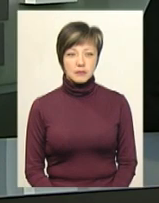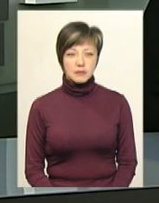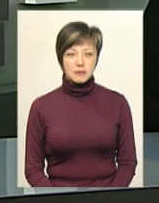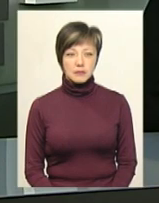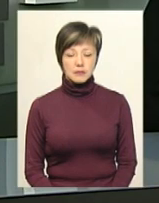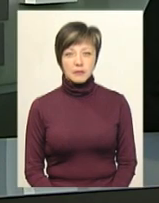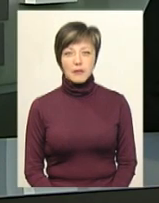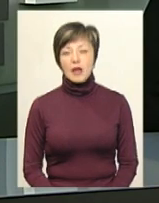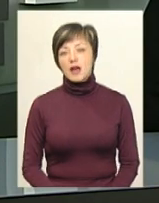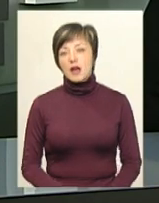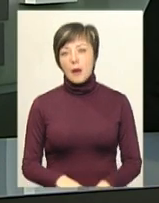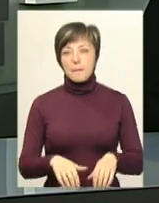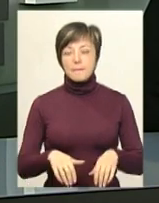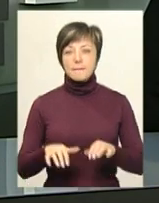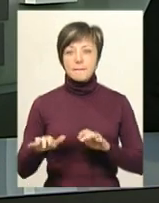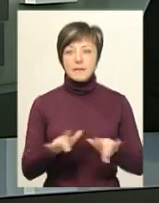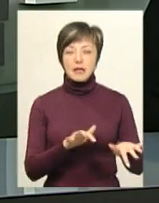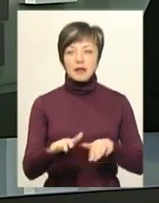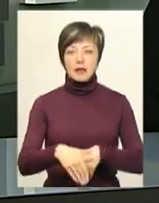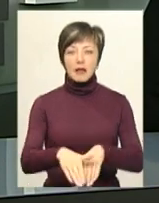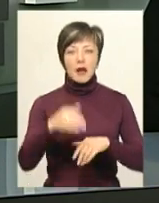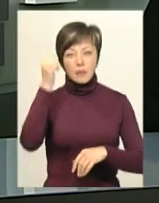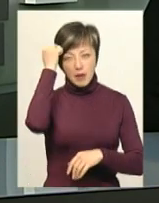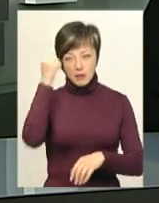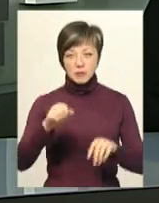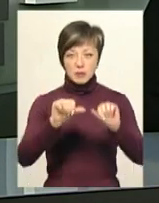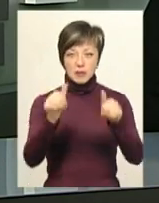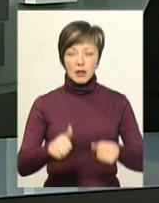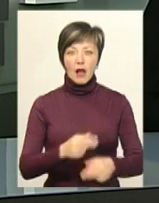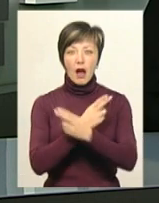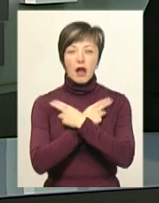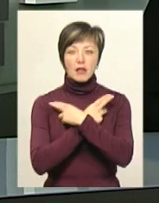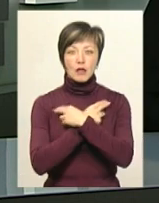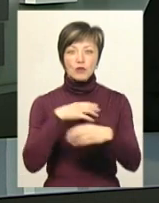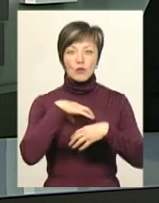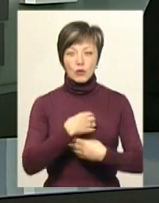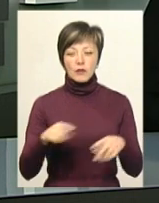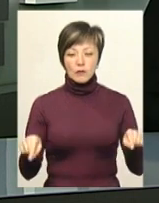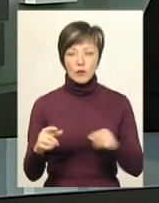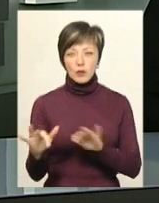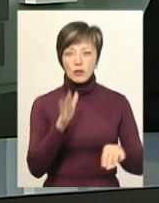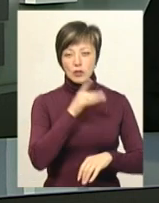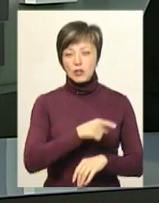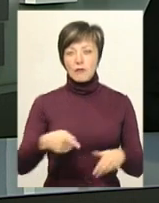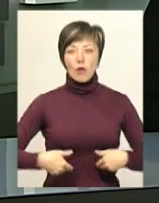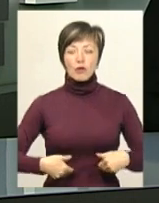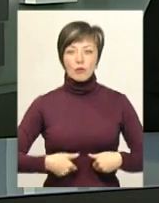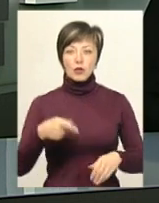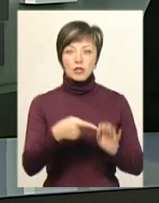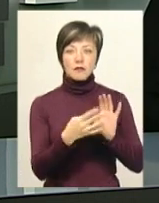Мітинг «Рекюєн» відбувся у Хмельницькому біля пам'ятного знаку «Ангел Скорботи» відтворили події часів Голодомору